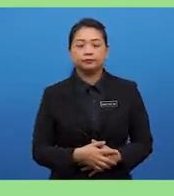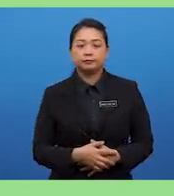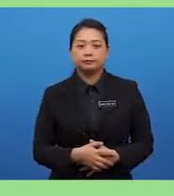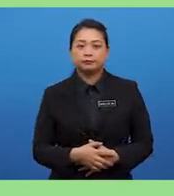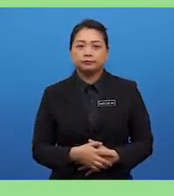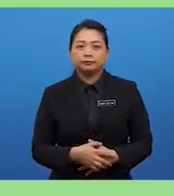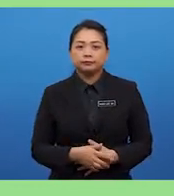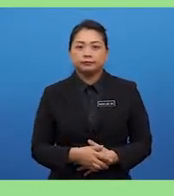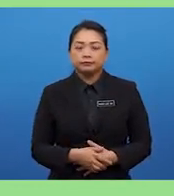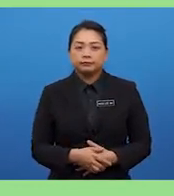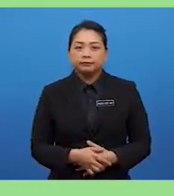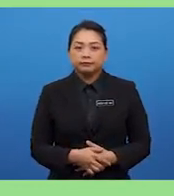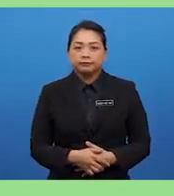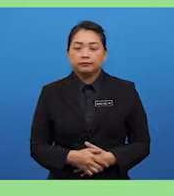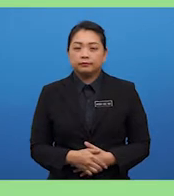Now,